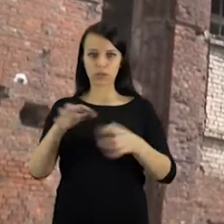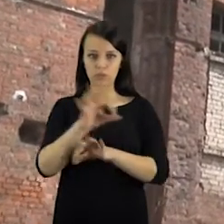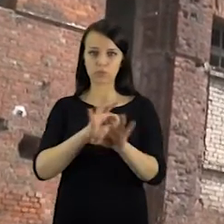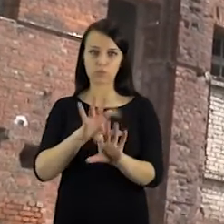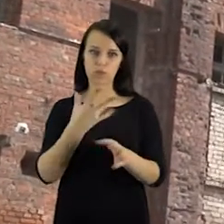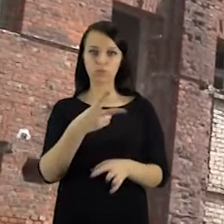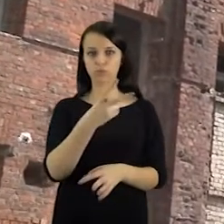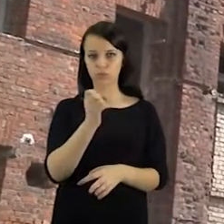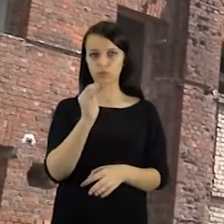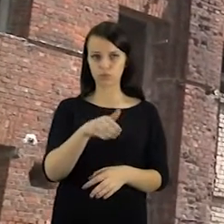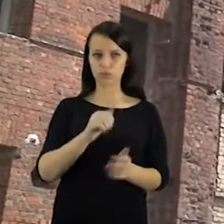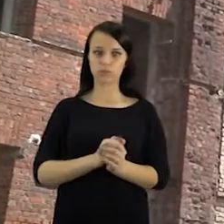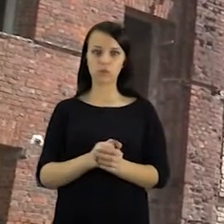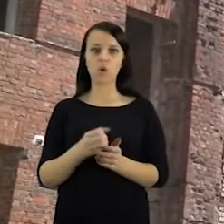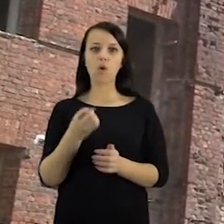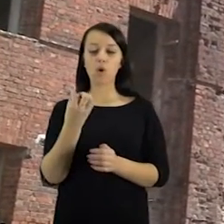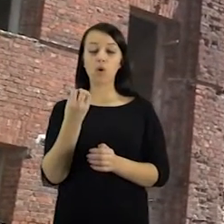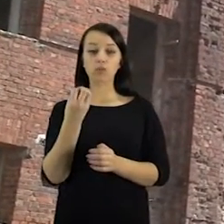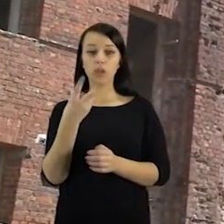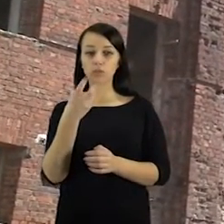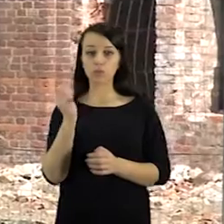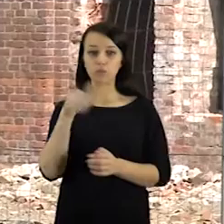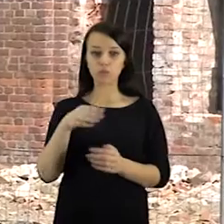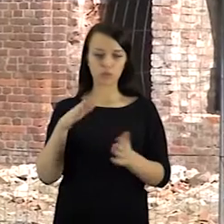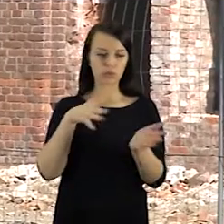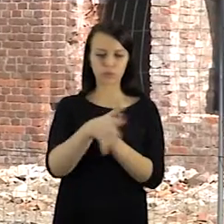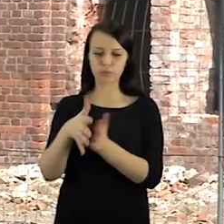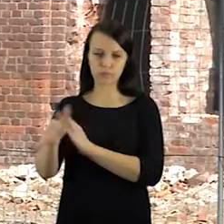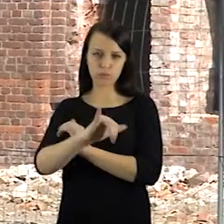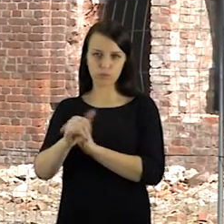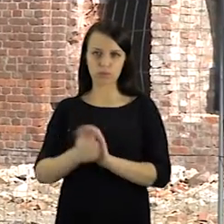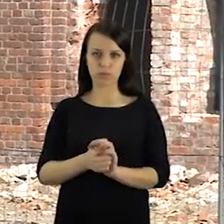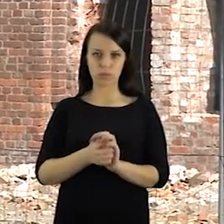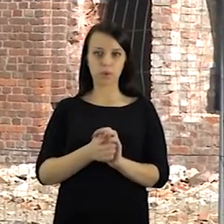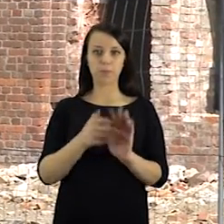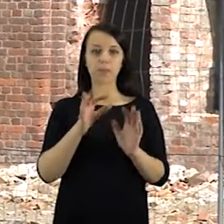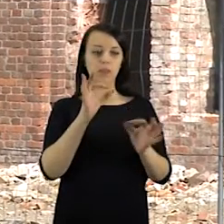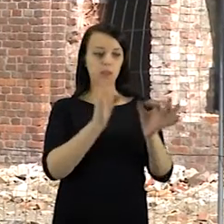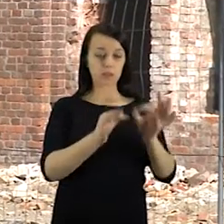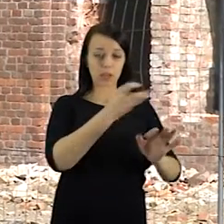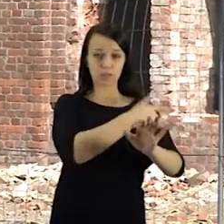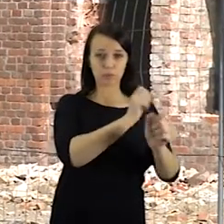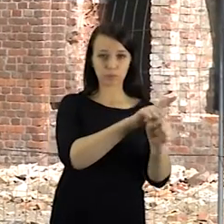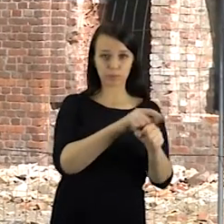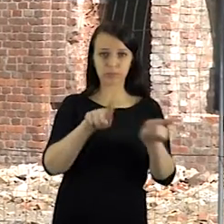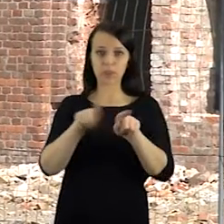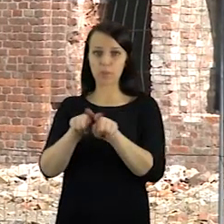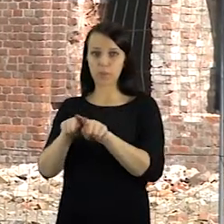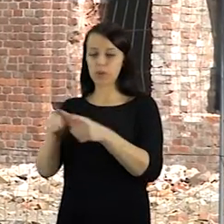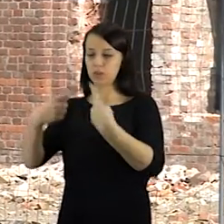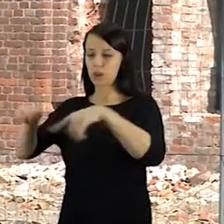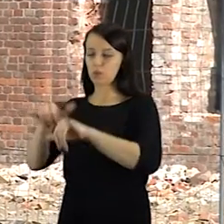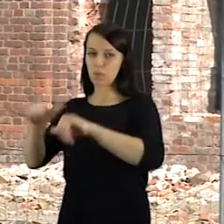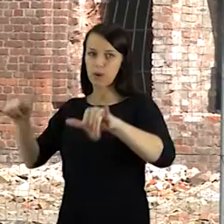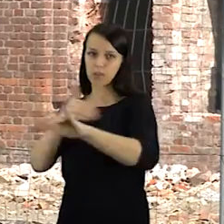Techninis projektas atsijėjo daugiau kaip 200 tūkstančių, dar papildomai apie porą 100 tūkstančių litų kainavo teisinės paslaugos